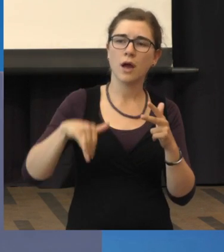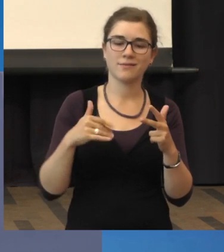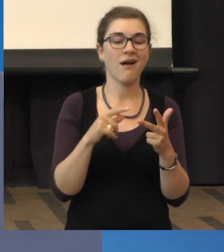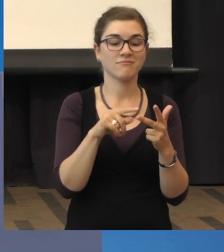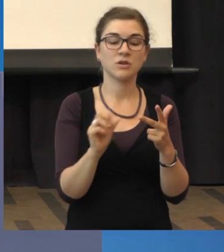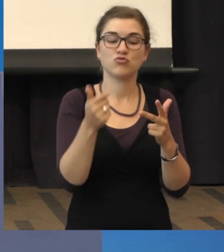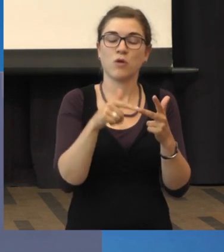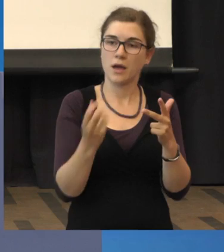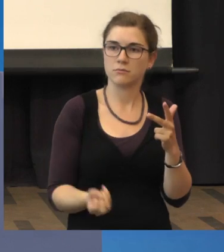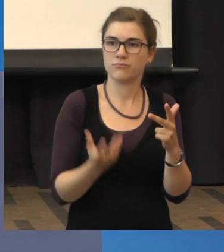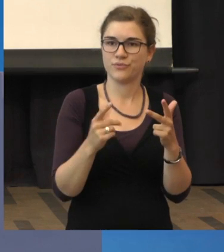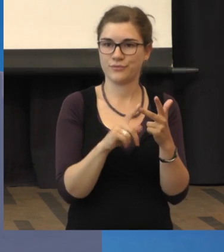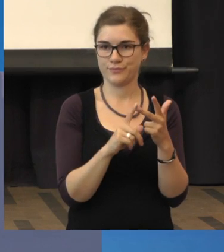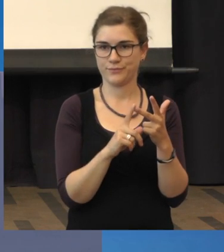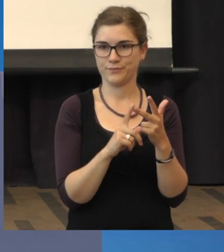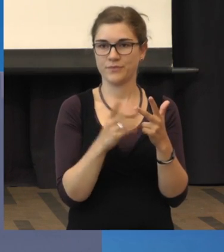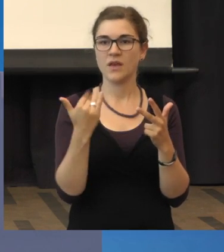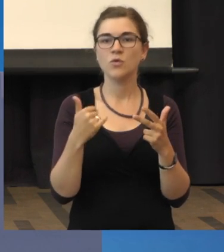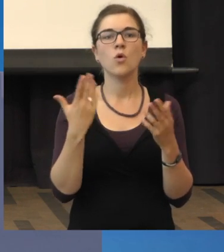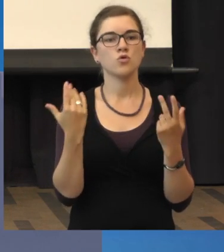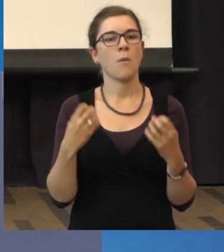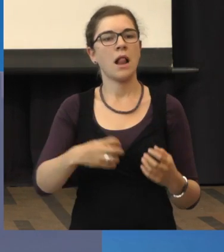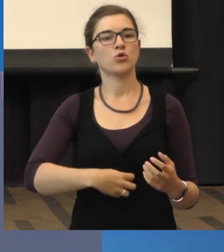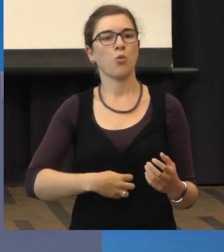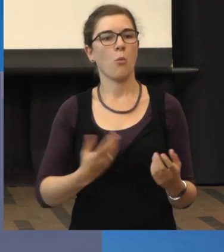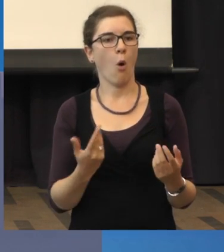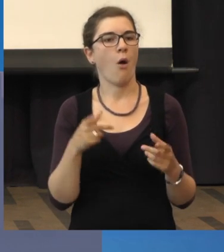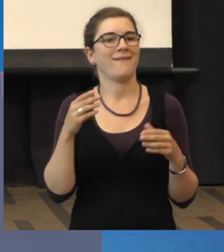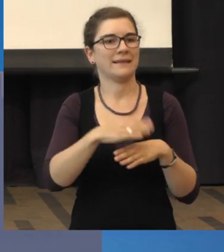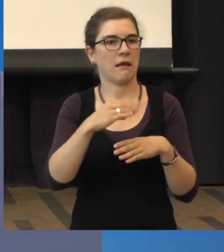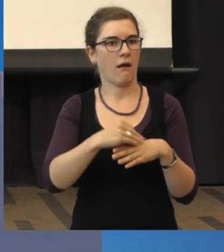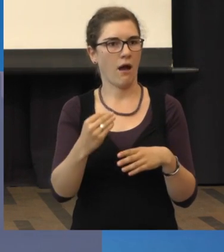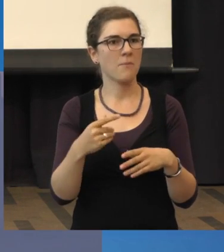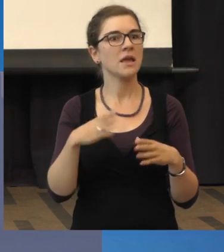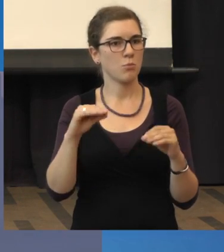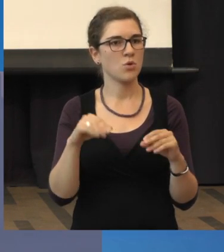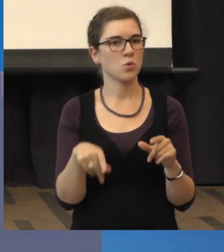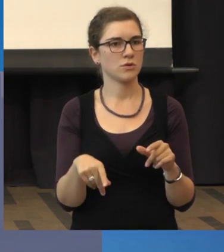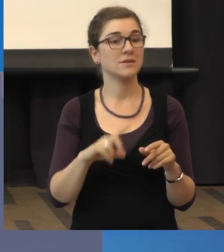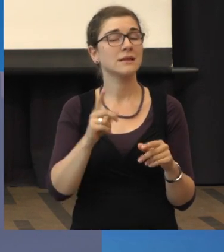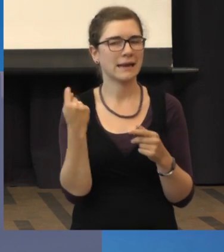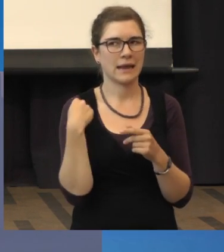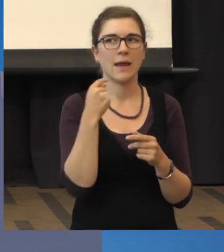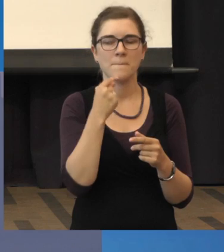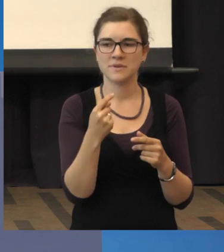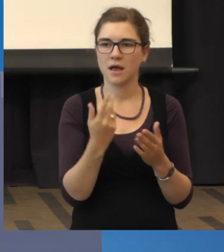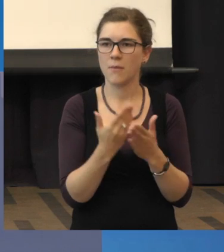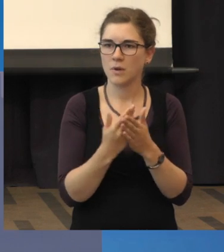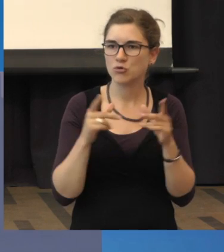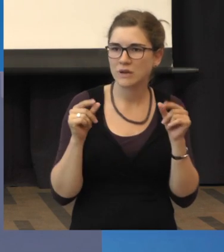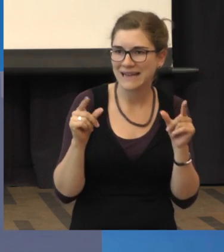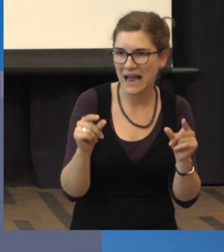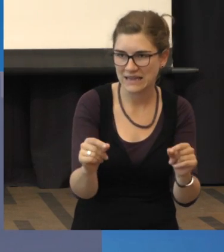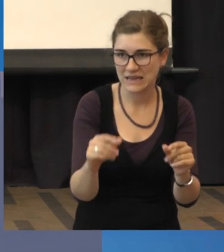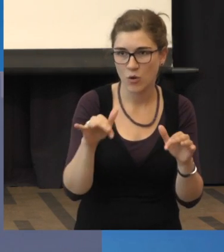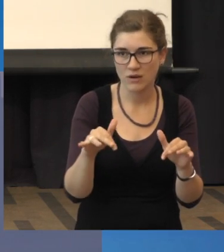Das ist ein Medikament, was man bei der Tumortherapie ansetzt. Und ich hatte schon eben mal erwähnt, auch bei Tumoren, wenn Sie jetzt ein Karzinom haben, was